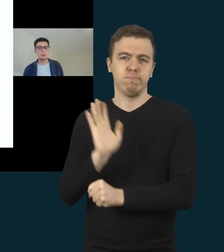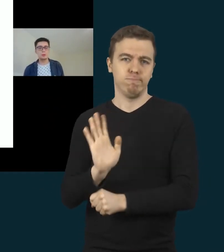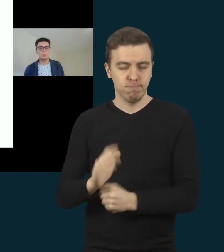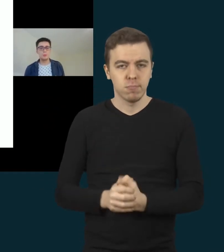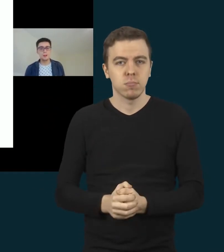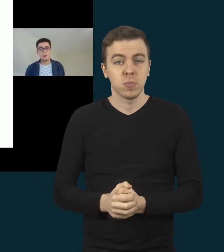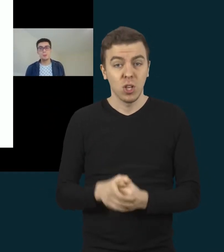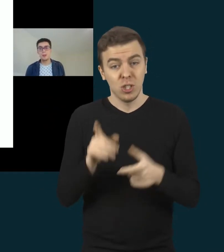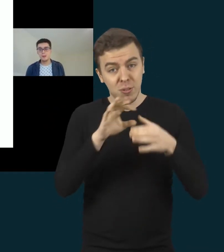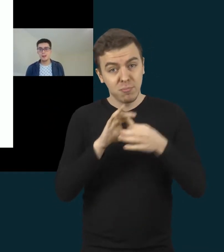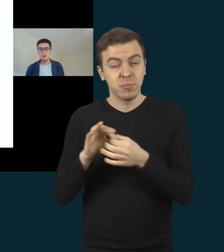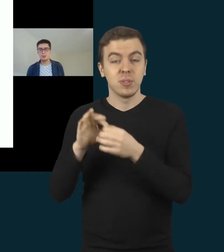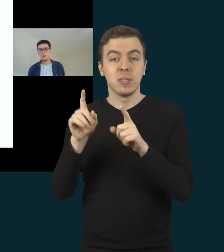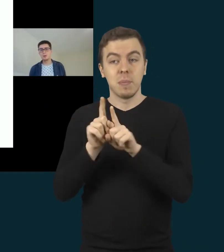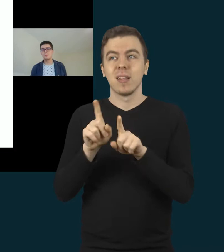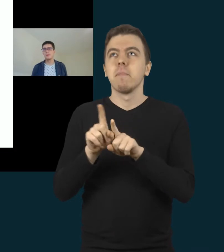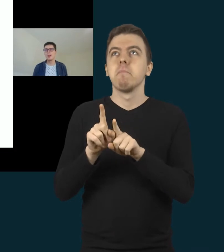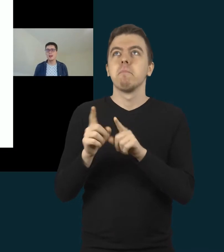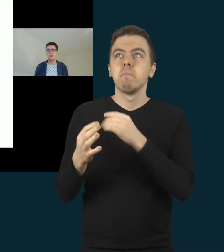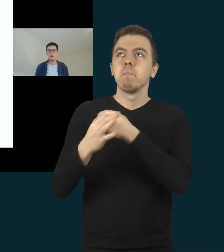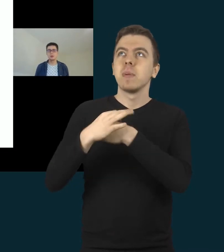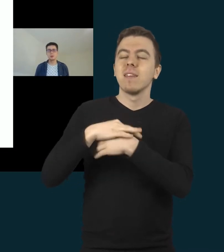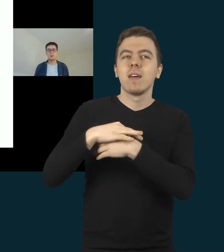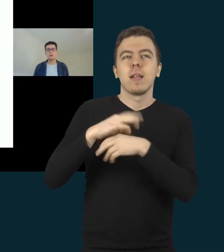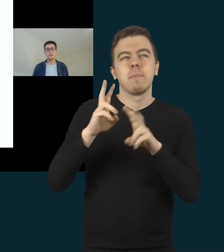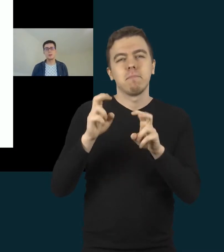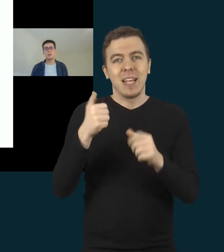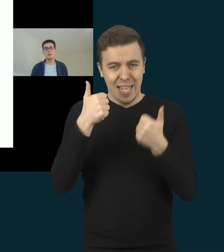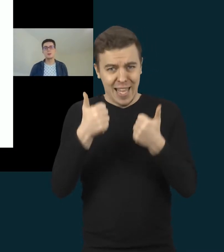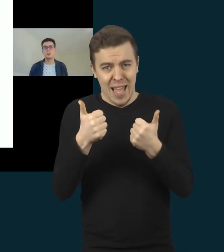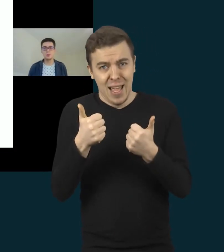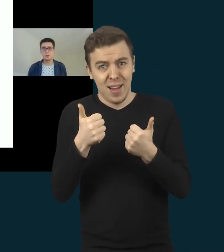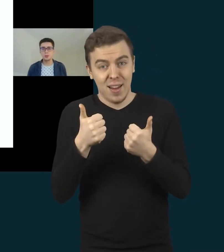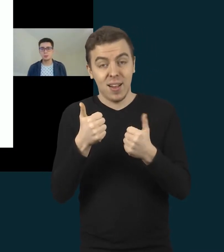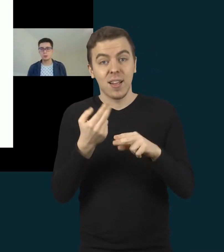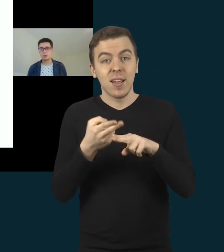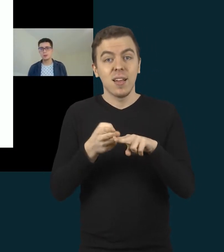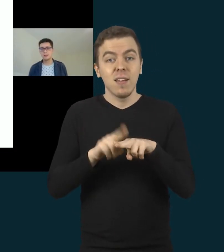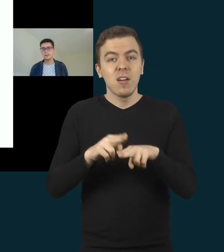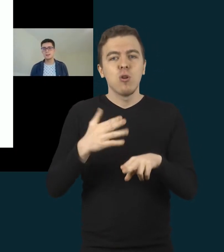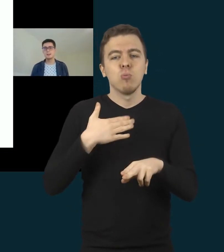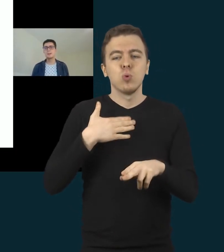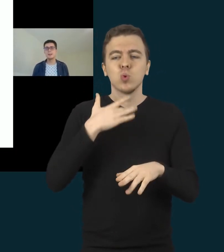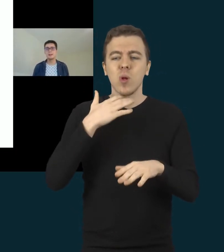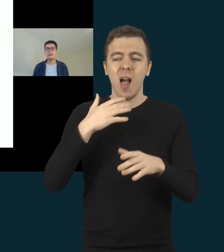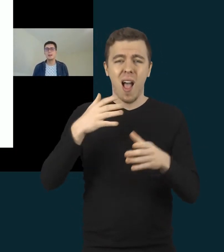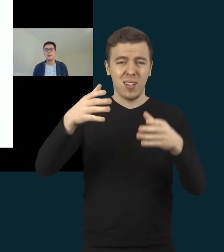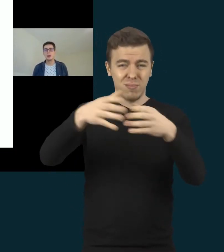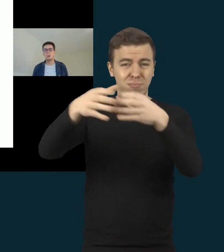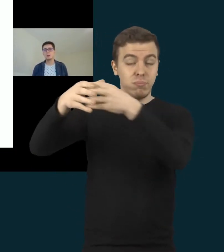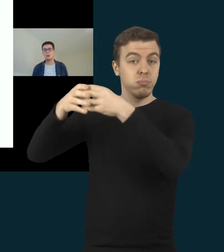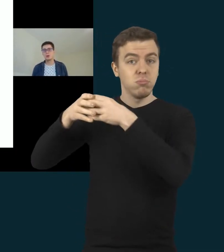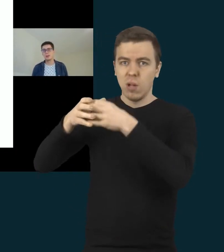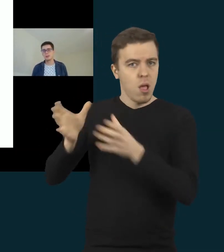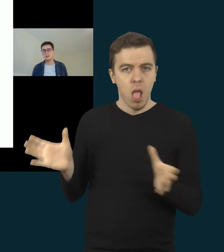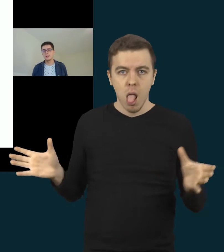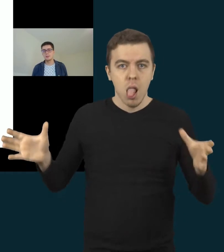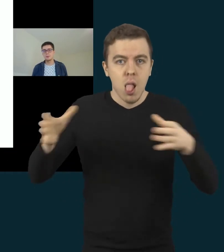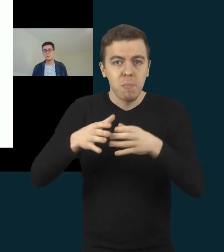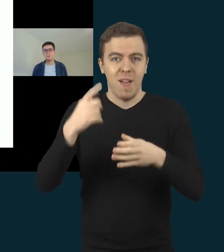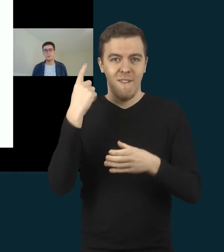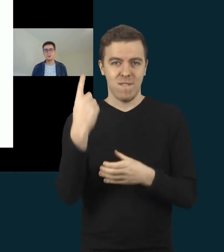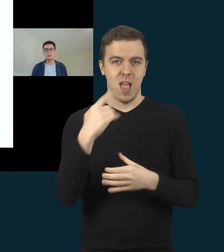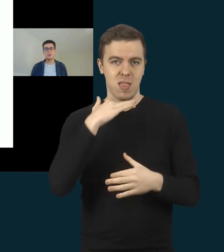kaip ir privertę mus, gerai to žodžio prasme, sujungti mūsų klasės į vieną auditoriją. Tai